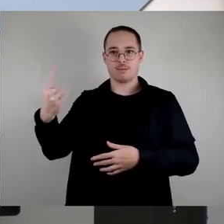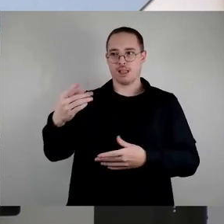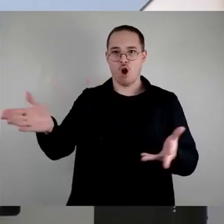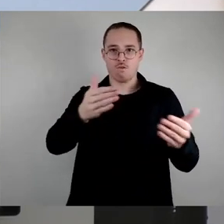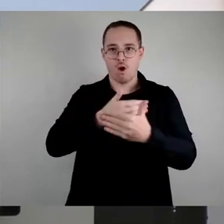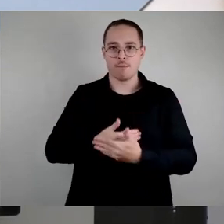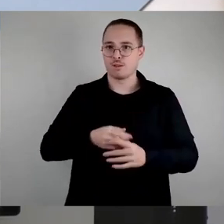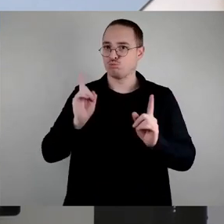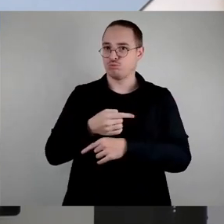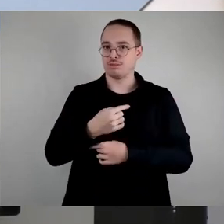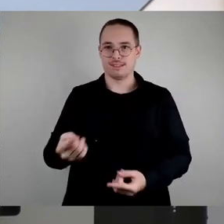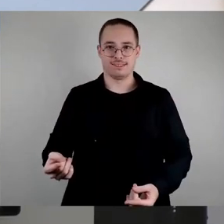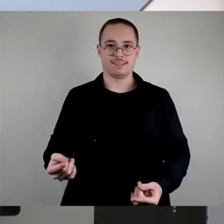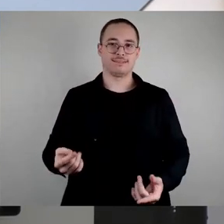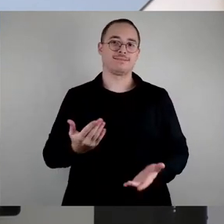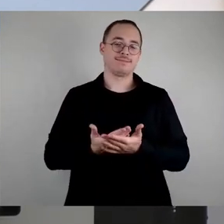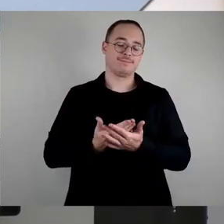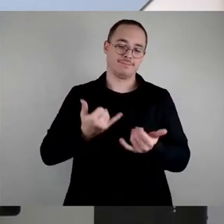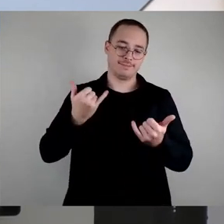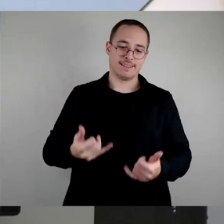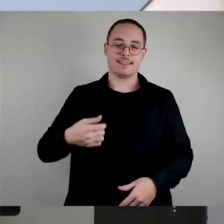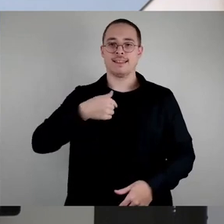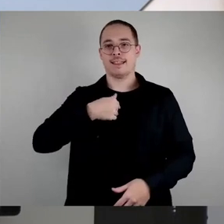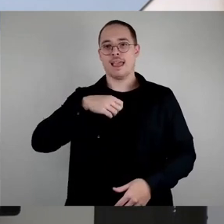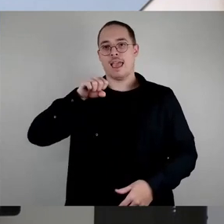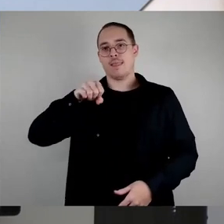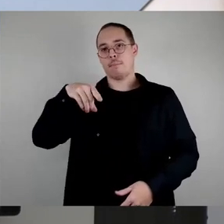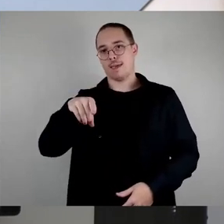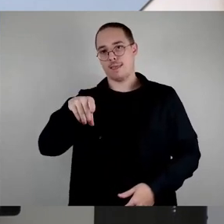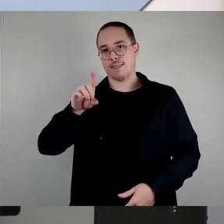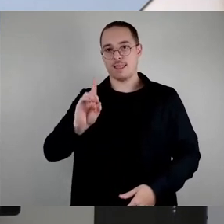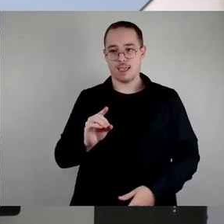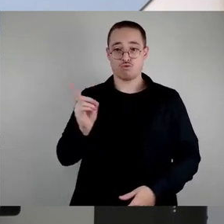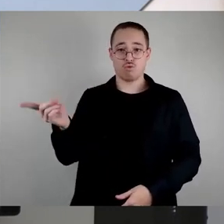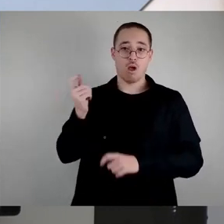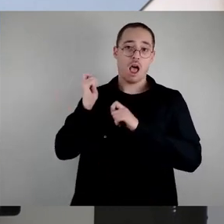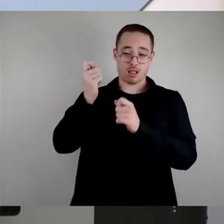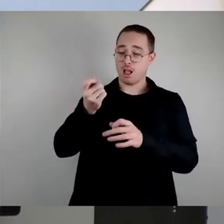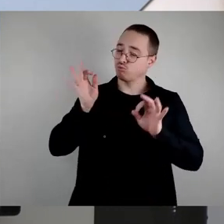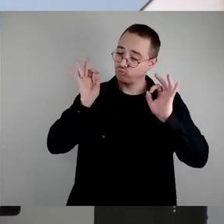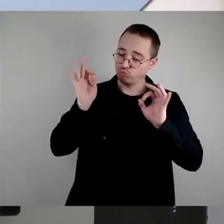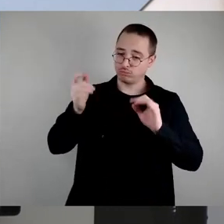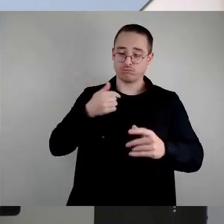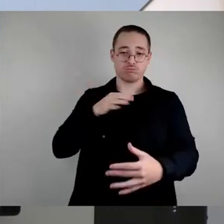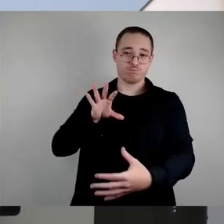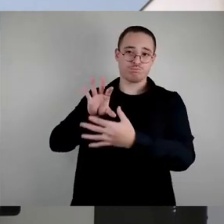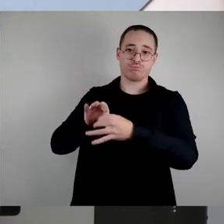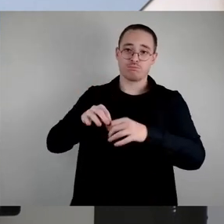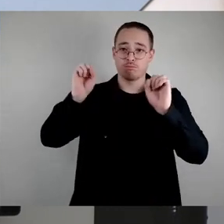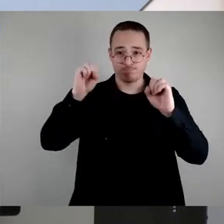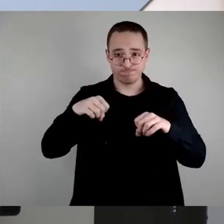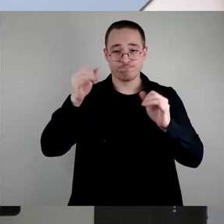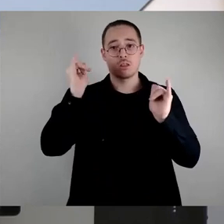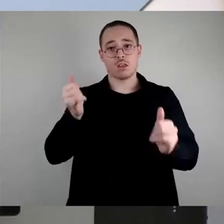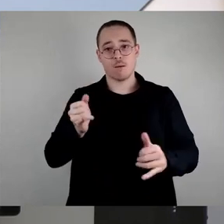In dem Sinne, wir als SPD schließen uns diesem sinnvollen Antrag der Grünen an und hoffen, dass hier kluge